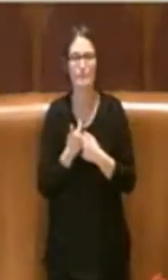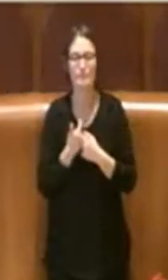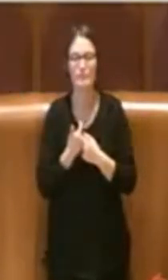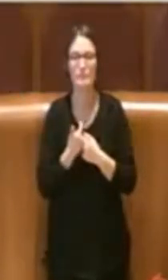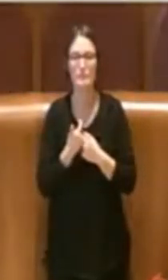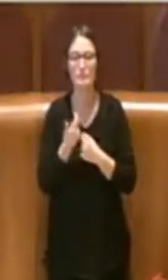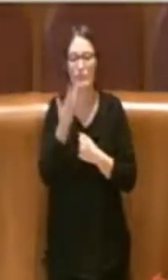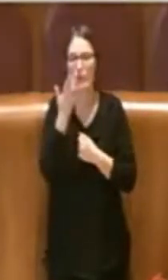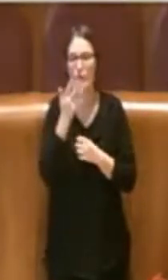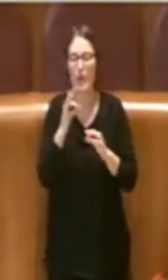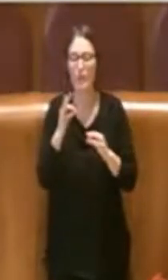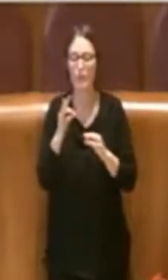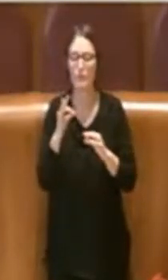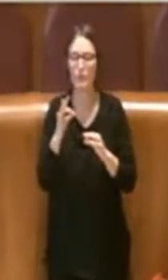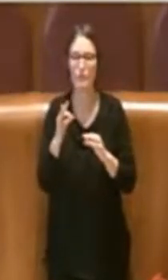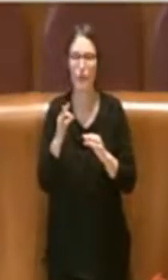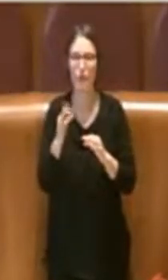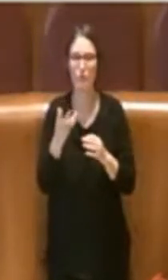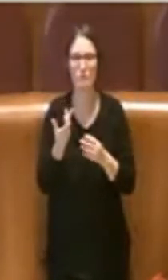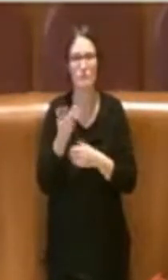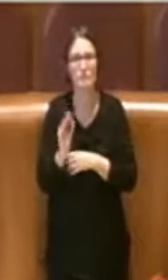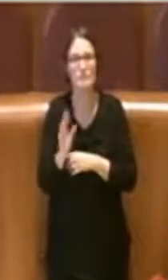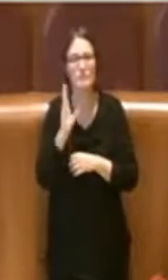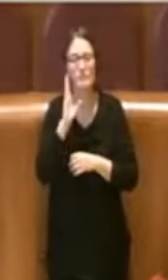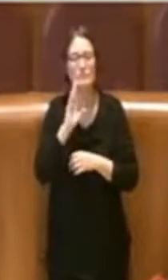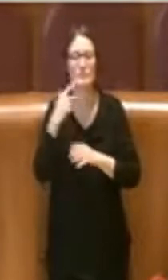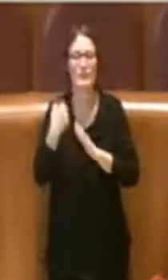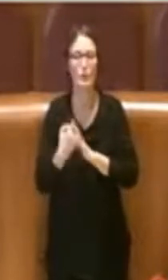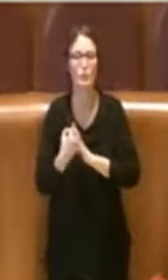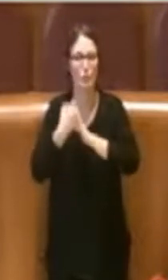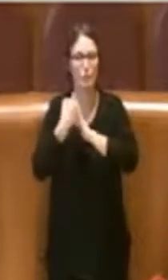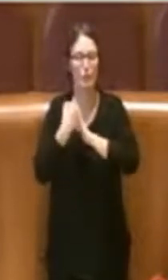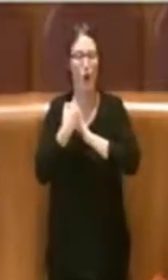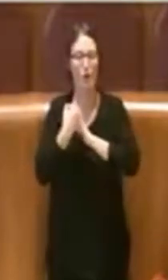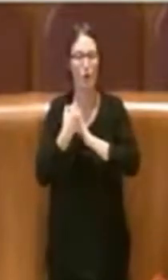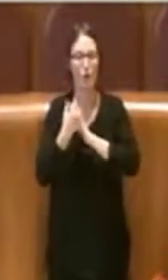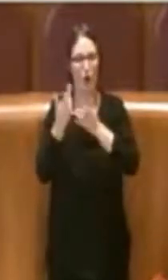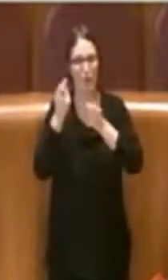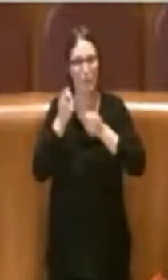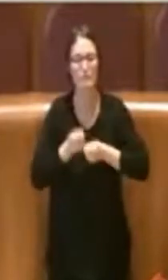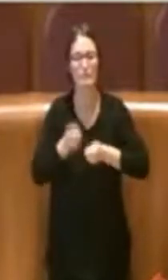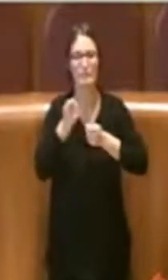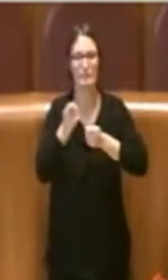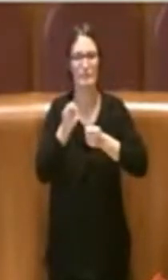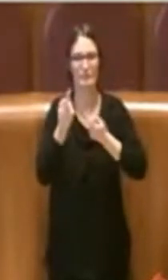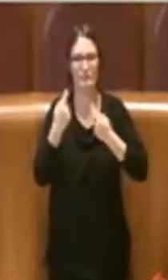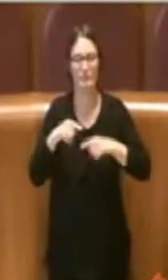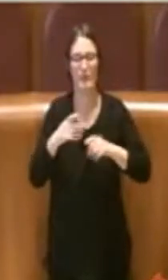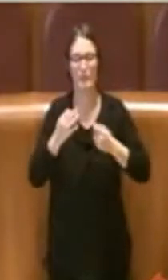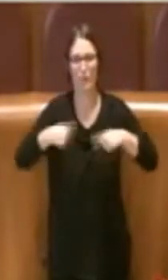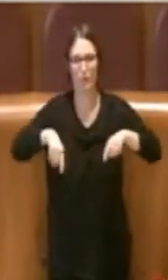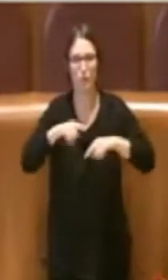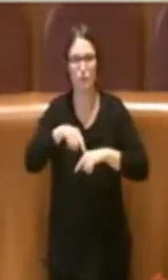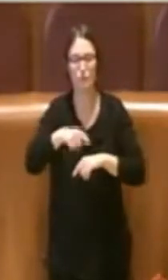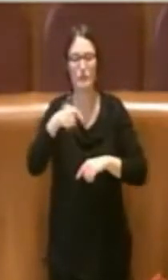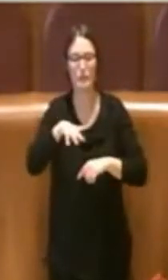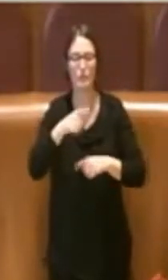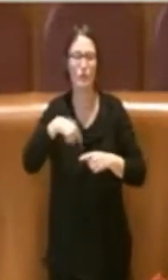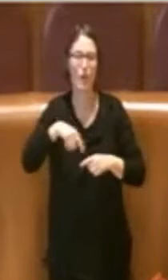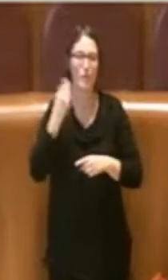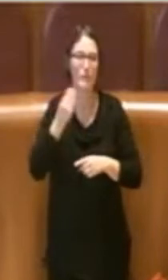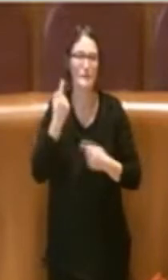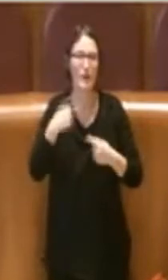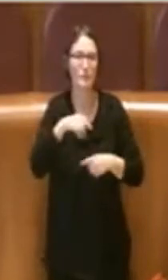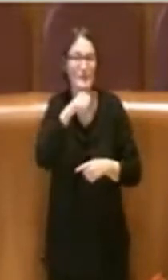'implementazione di quanto oggetto alla Giunta e perché crediamo che questo sia veramente utile a Roma Capitale e ai cittadini.